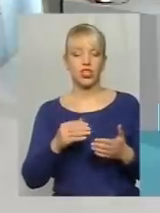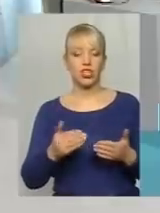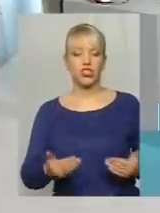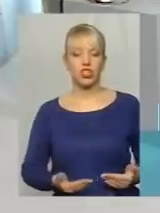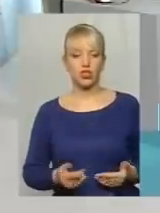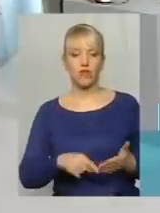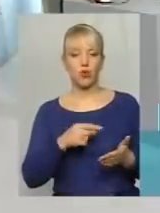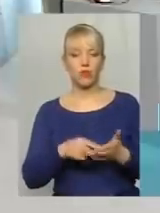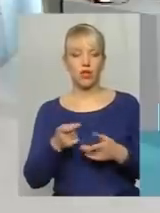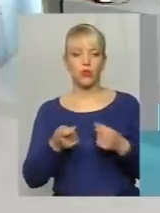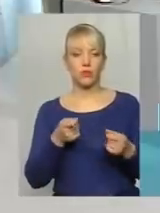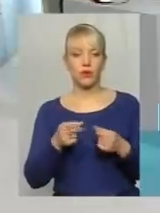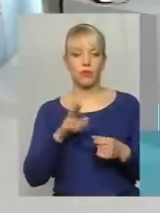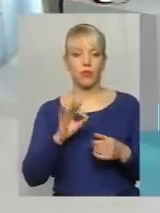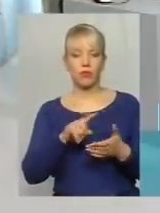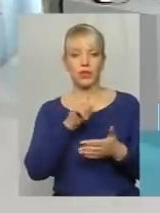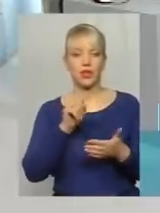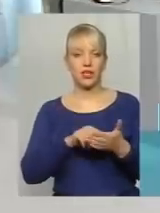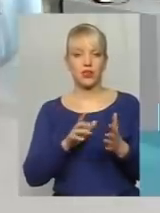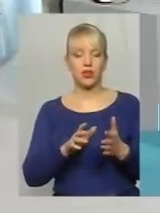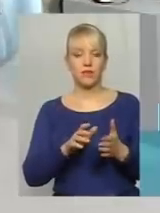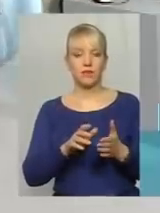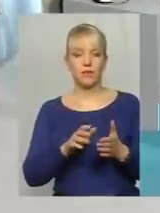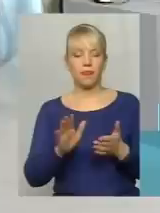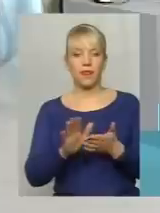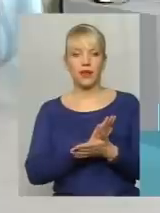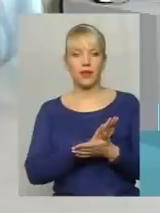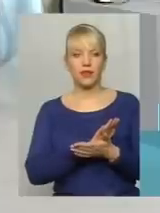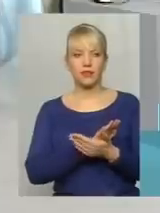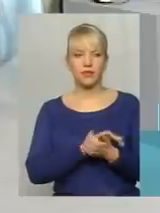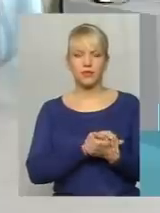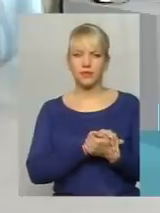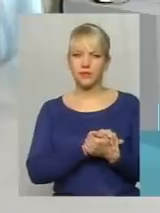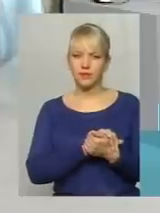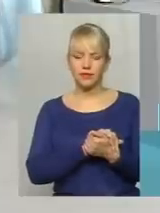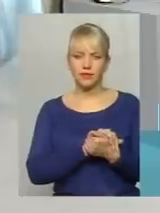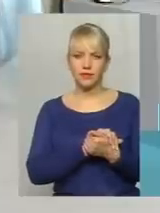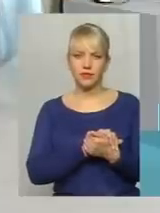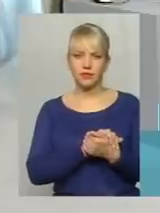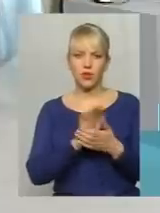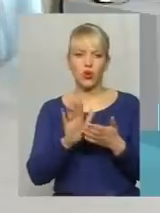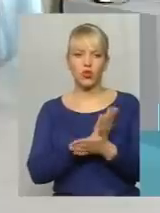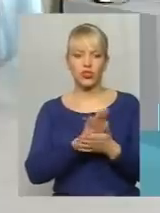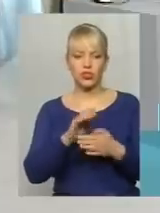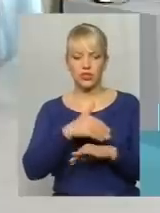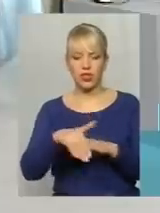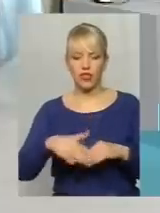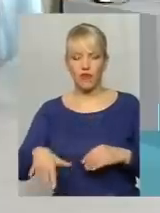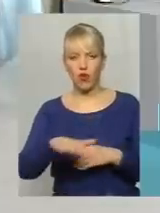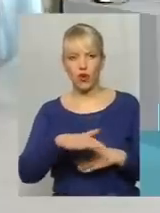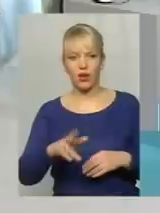управління або по питанню розчистки снігу у дворах, наскільки у нас важкові техніки немає, по питанню